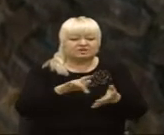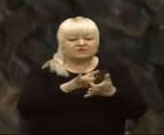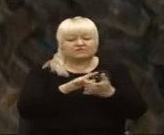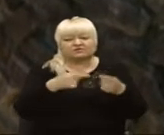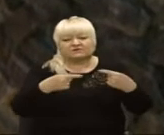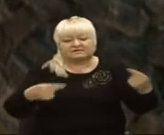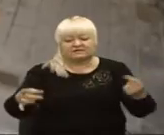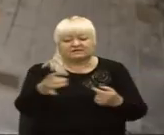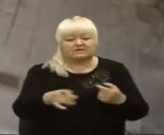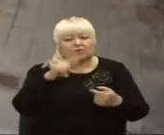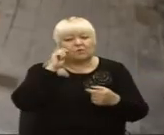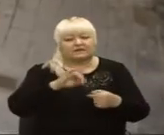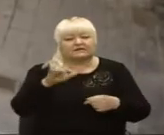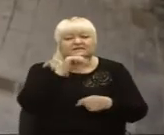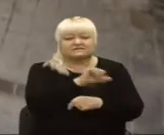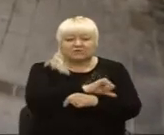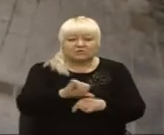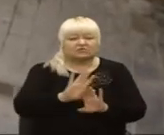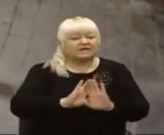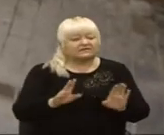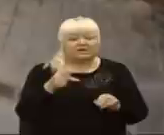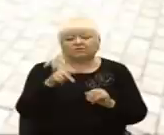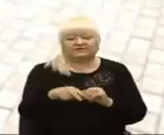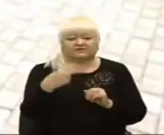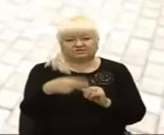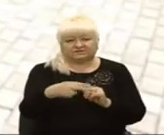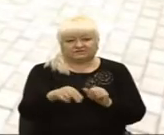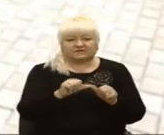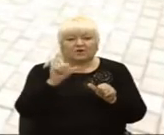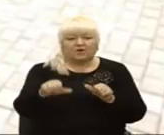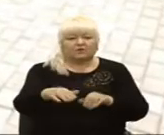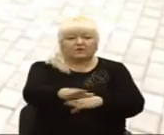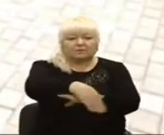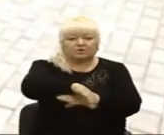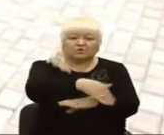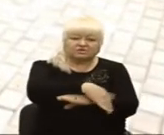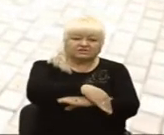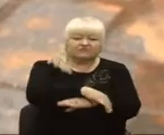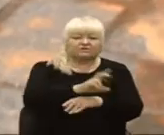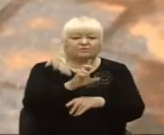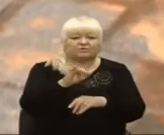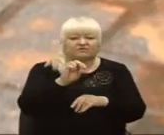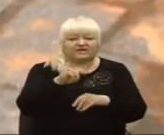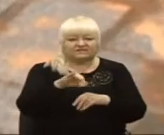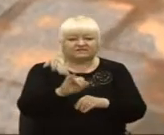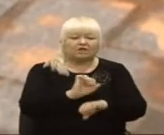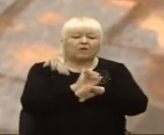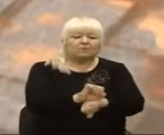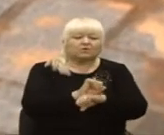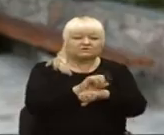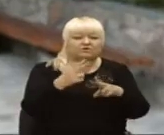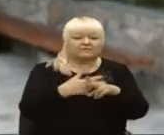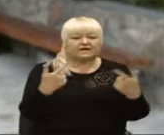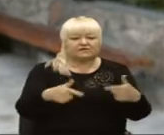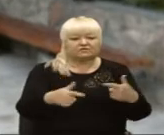України та із-за кордону. Але не у 2020-му. Окрім порожніх вулиць та бюветів, простоює без гостей та